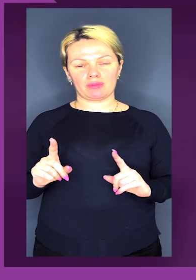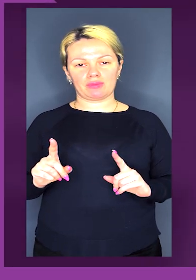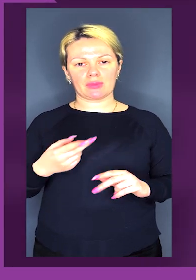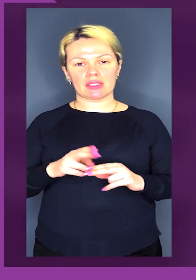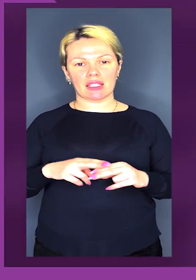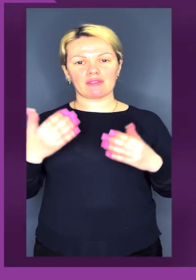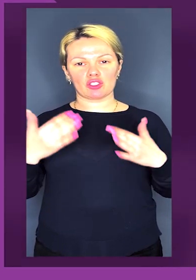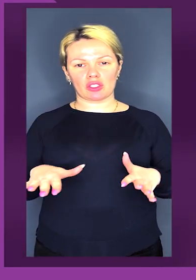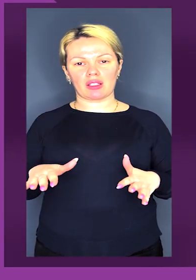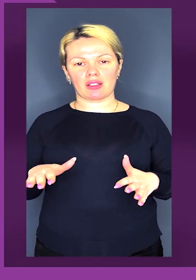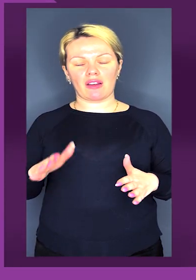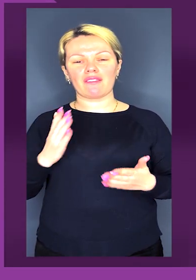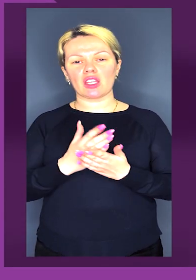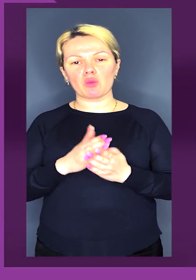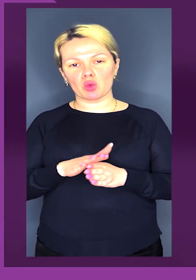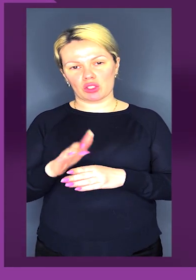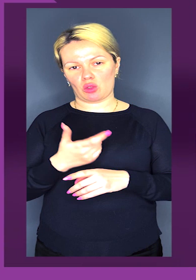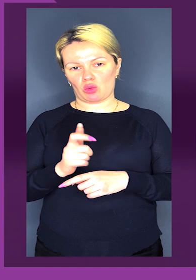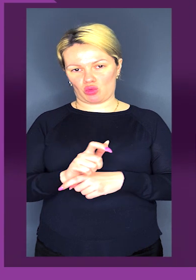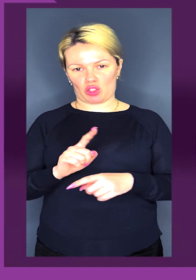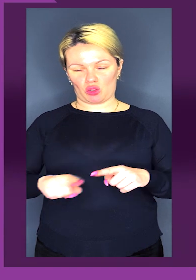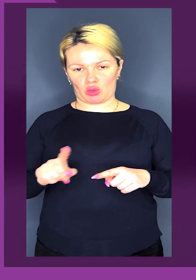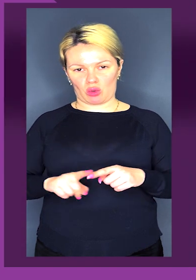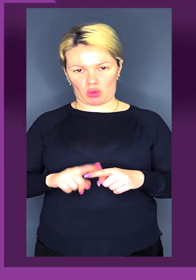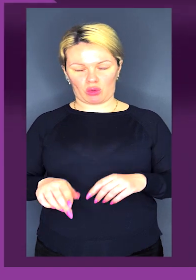це вже відбудеться дуже скоро.